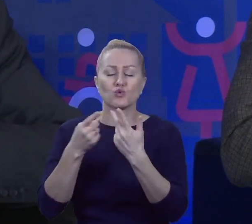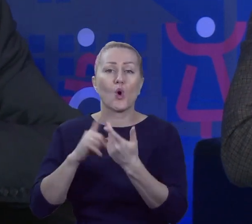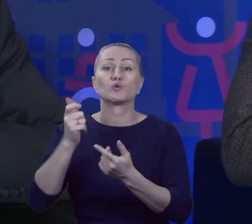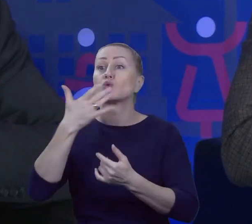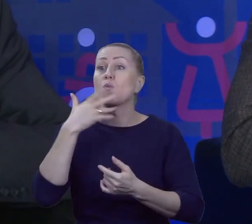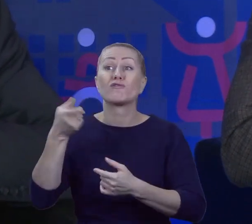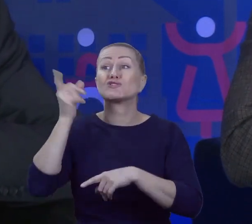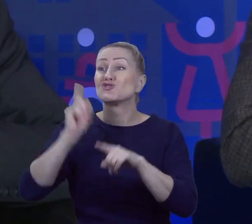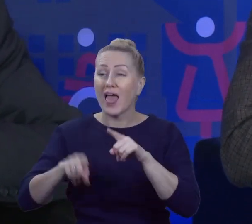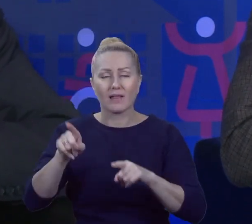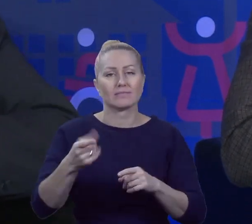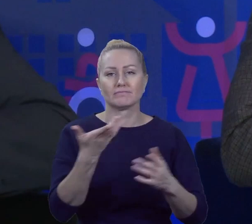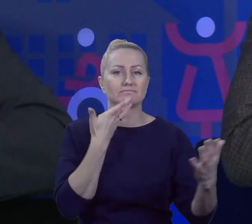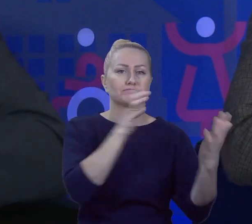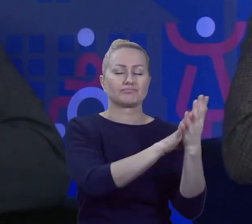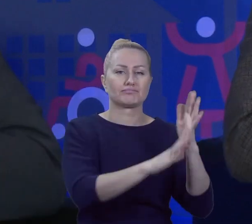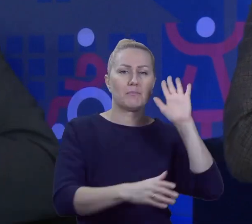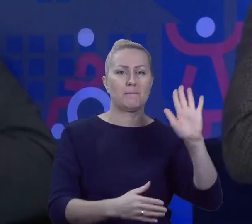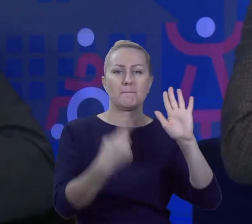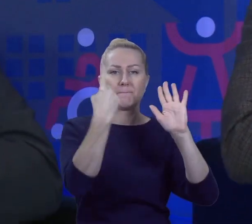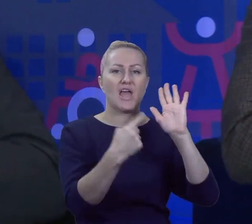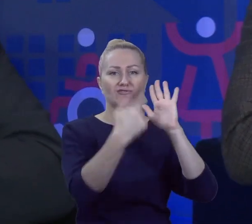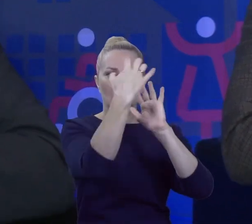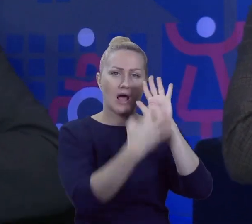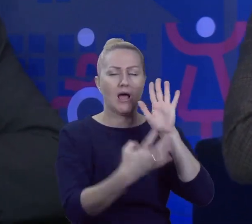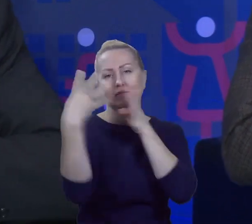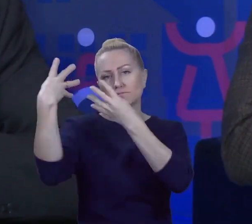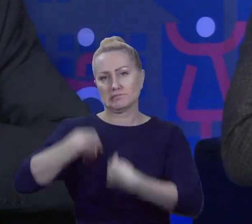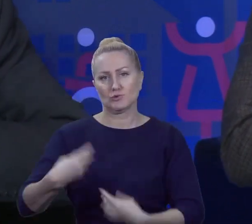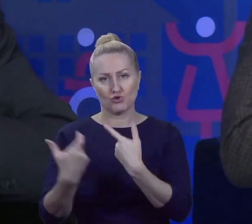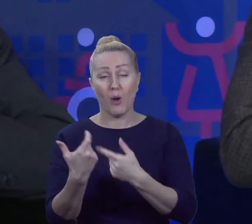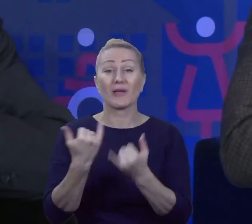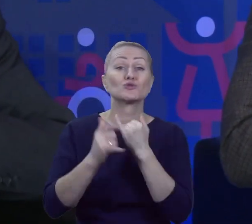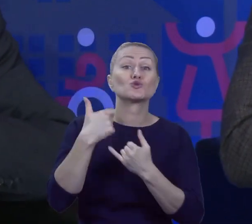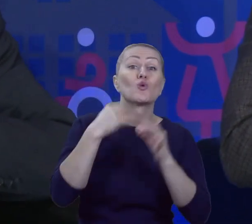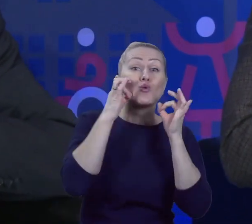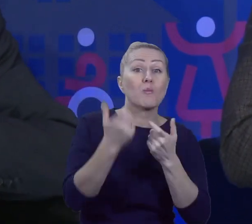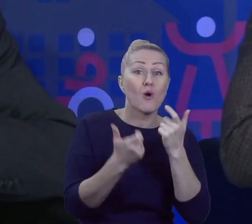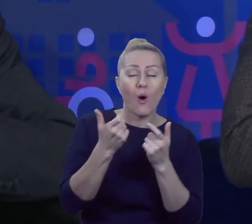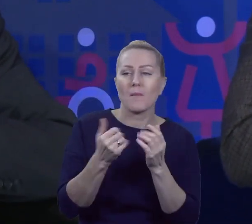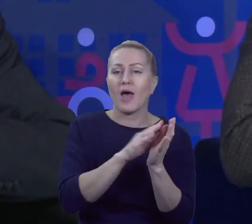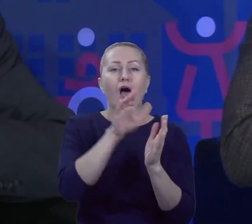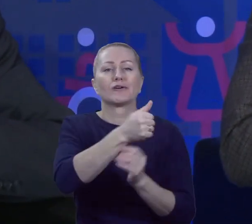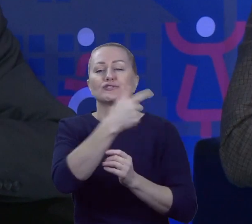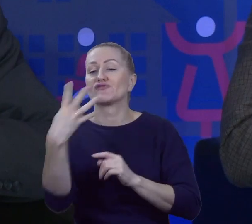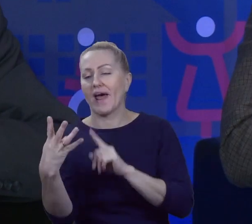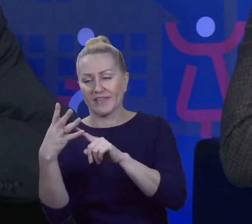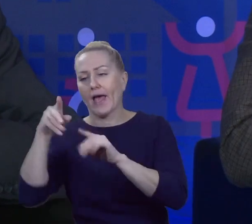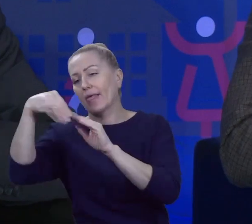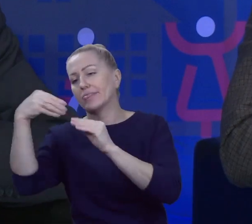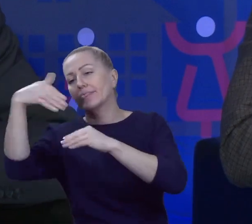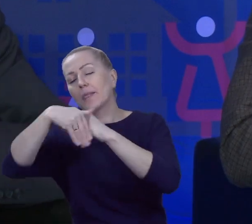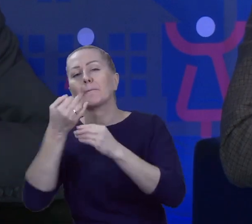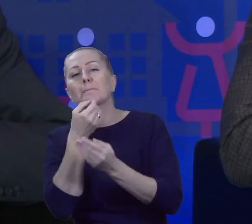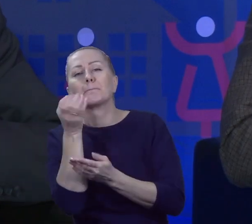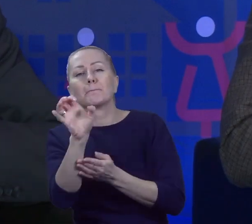na pierwszych stronach. Jak coś bardzo dobrego, to na czwartej stronie takim malutkim druczkiem coś tam napiszą. No i trzeba